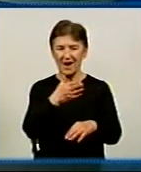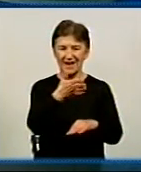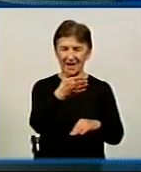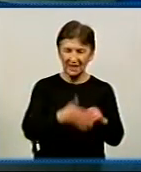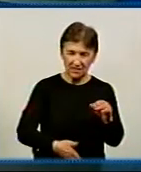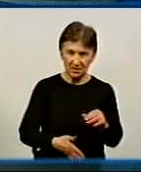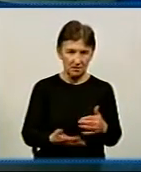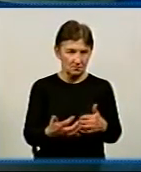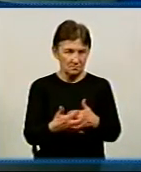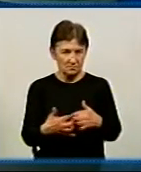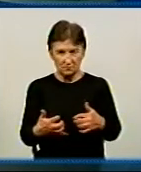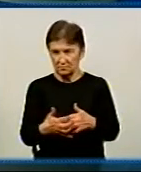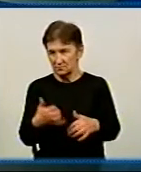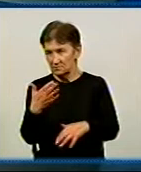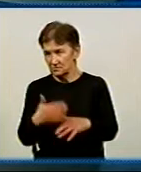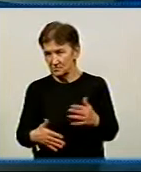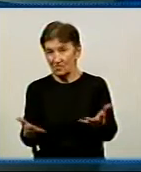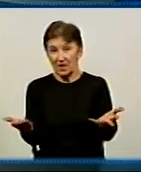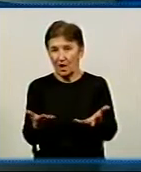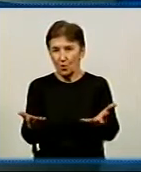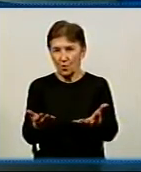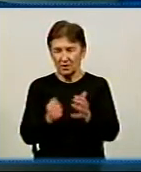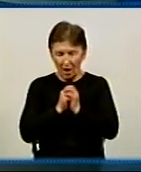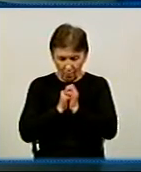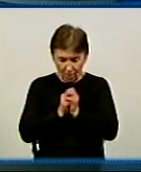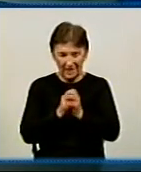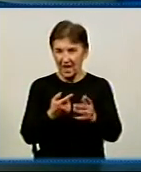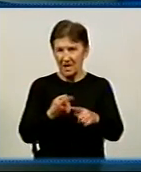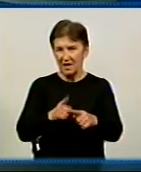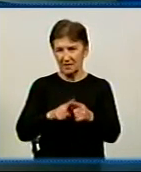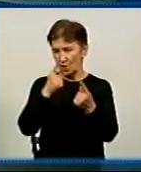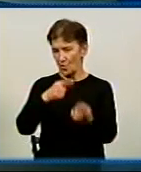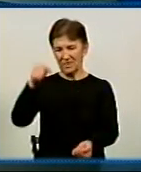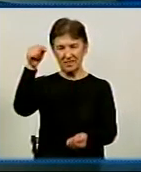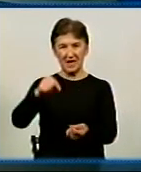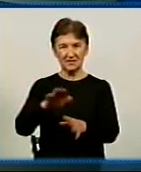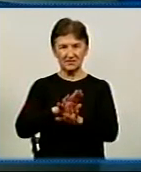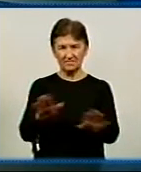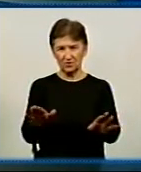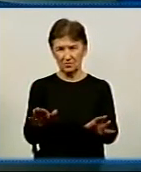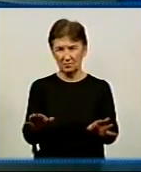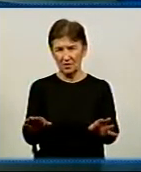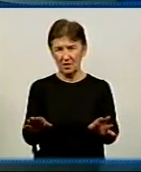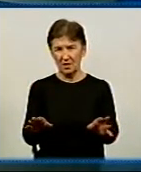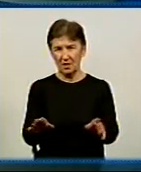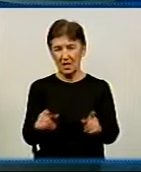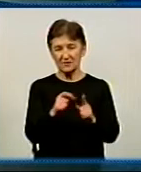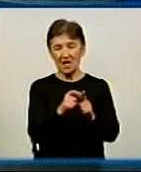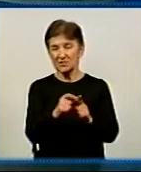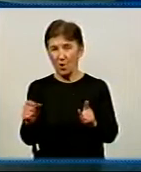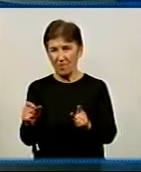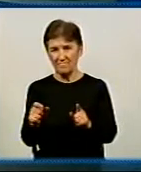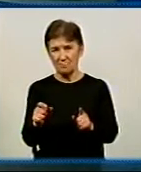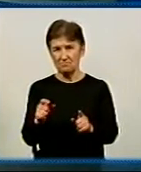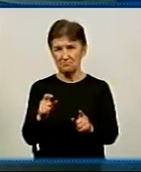діляли як-то статуи, определенные поклонения. Це никак не соответствовало сьогодні з религіозними убежденнями чи вообще со Словом Божьим. І це